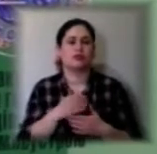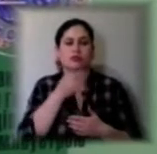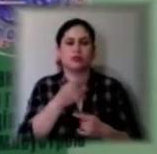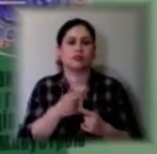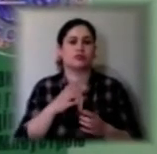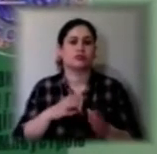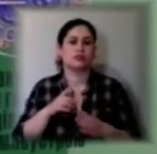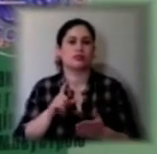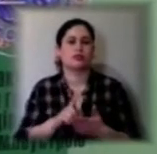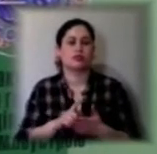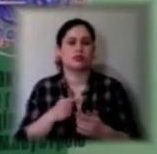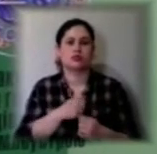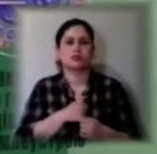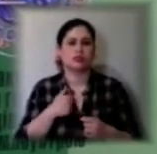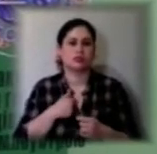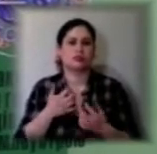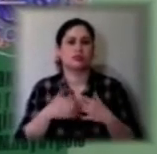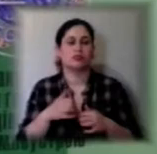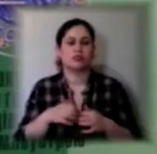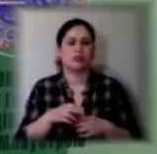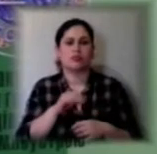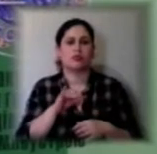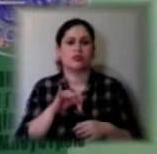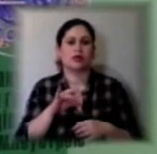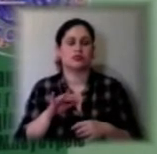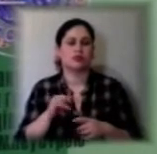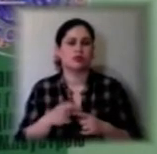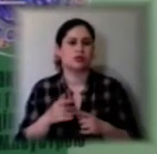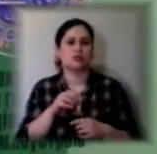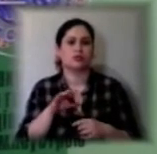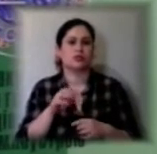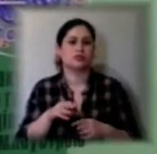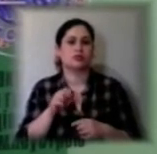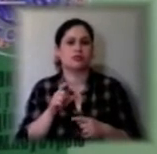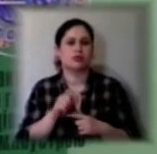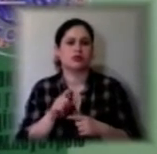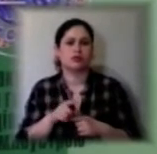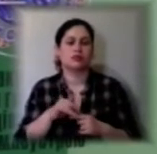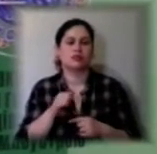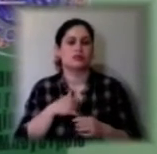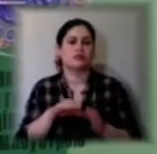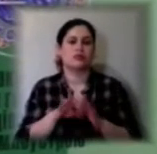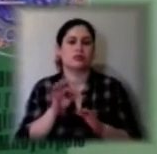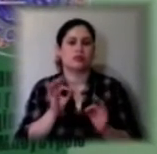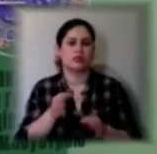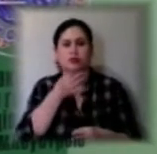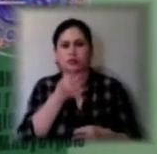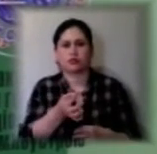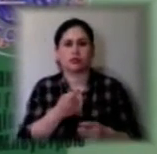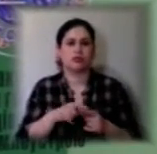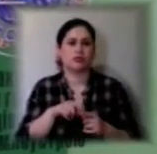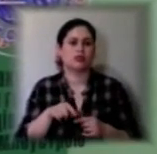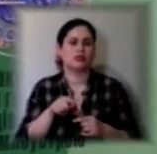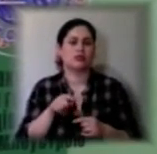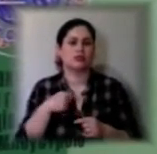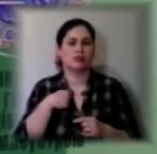самостійно прорішати, проаналізувати кейсові завдання і таким чином обрати правильну відповідь. Тобто, я не думаю,